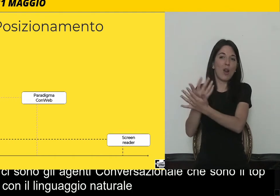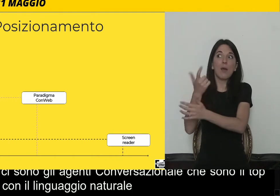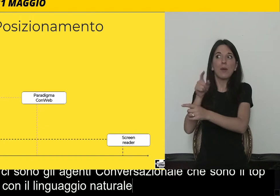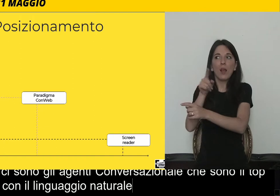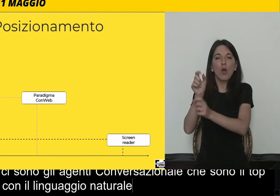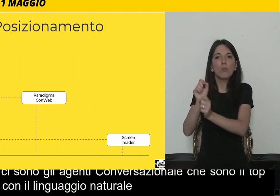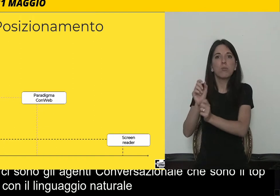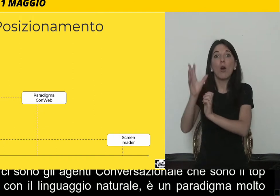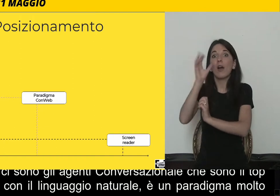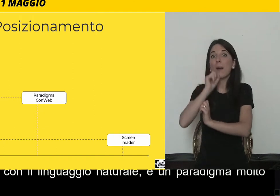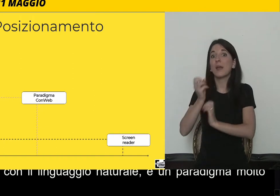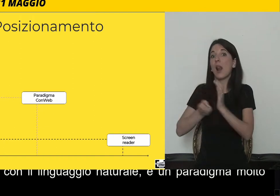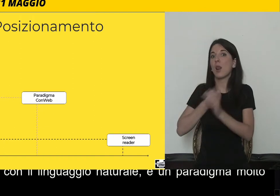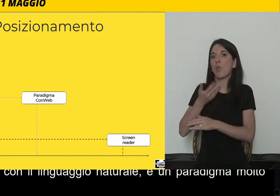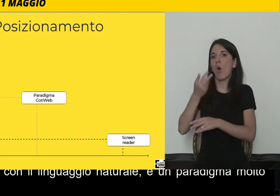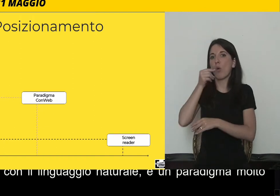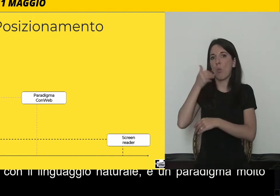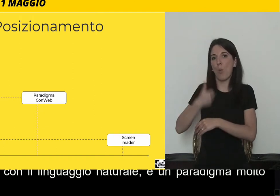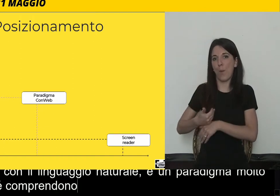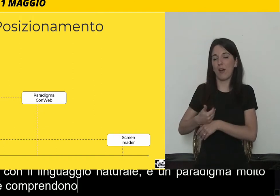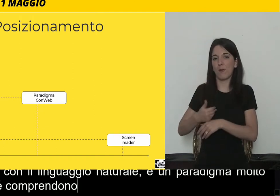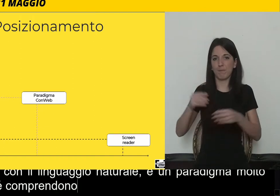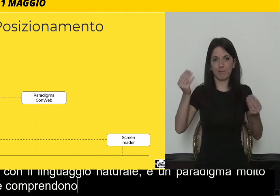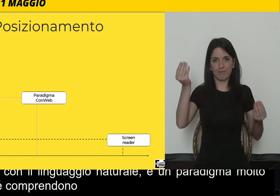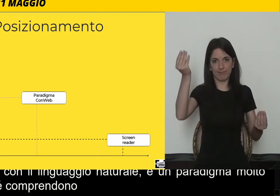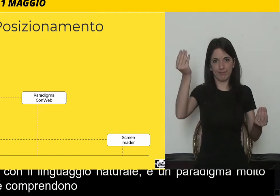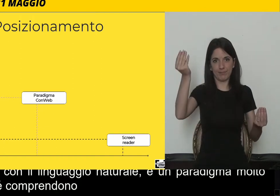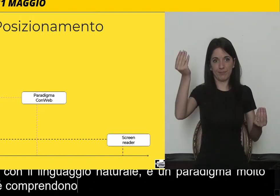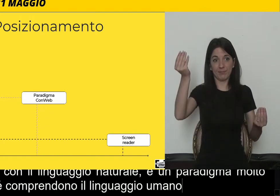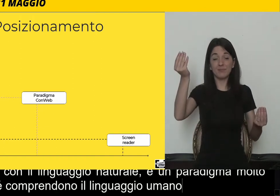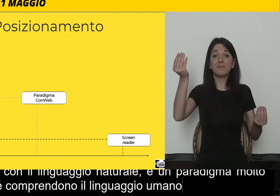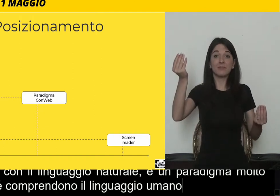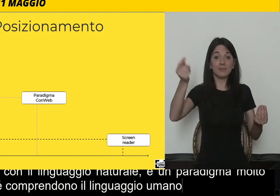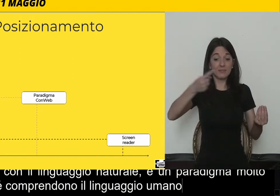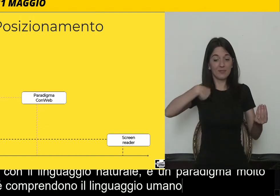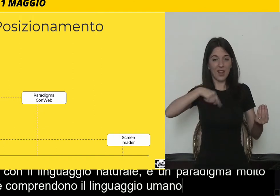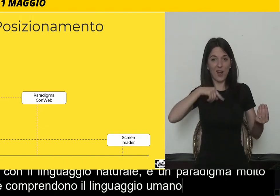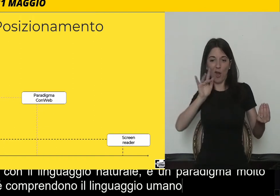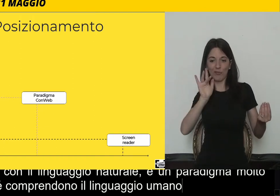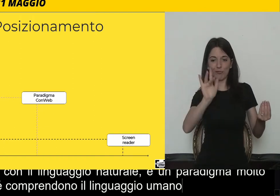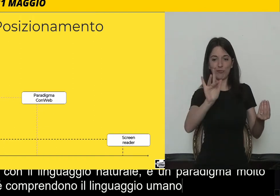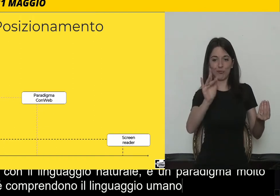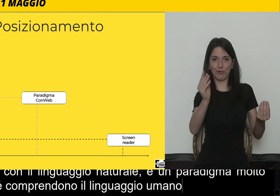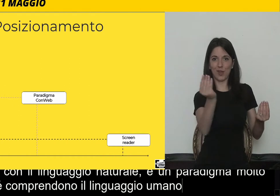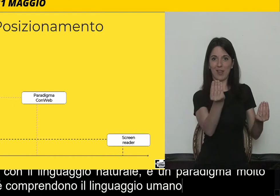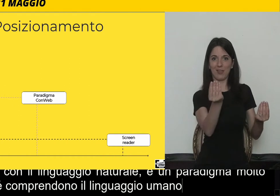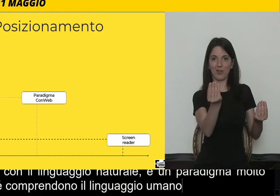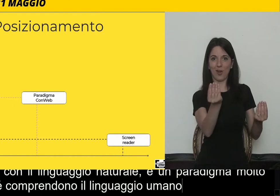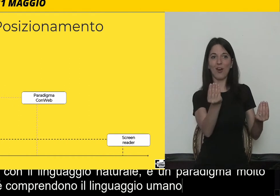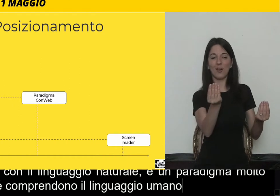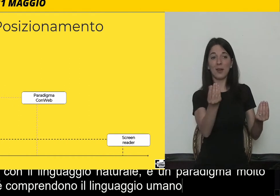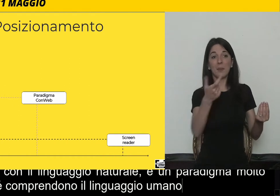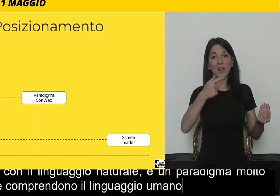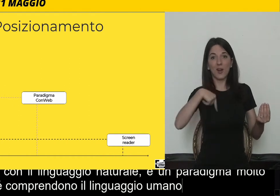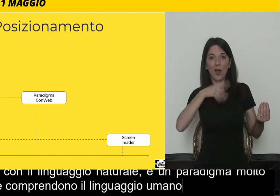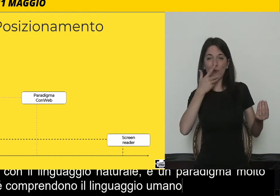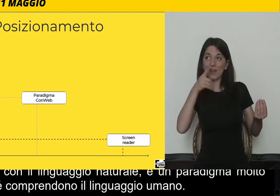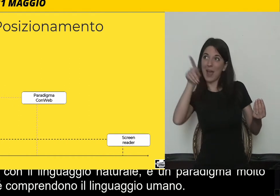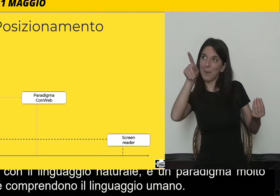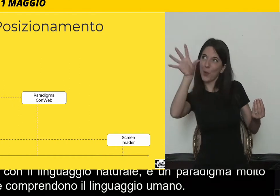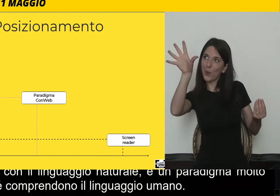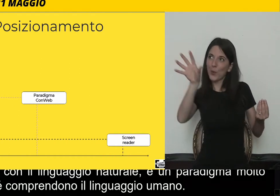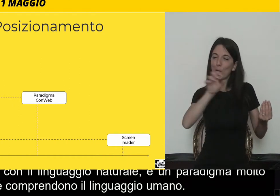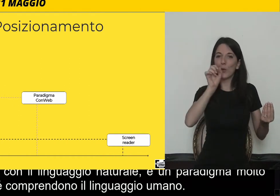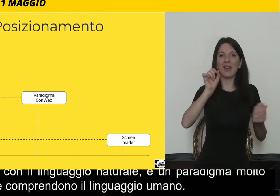linguaggio umano. E noi ci posizioniamo al centro perché vogliamo ereditare questa naturalezza dagli agenti conversazionali e allo stesso